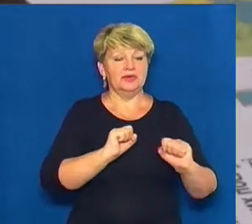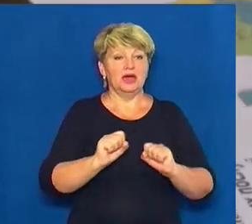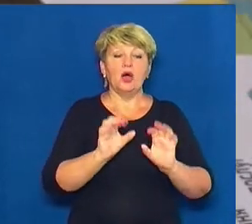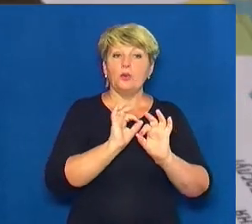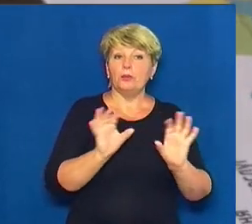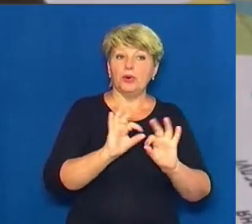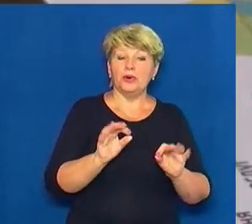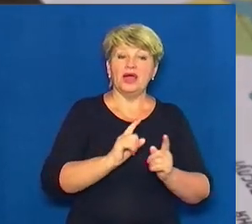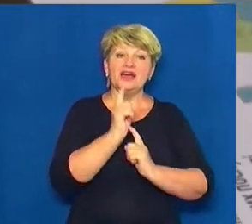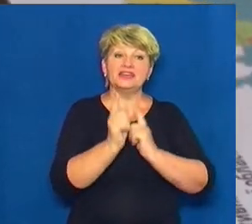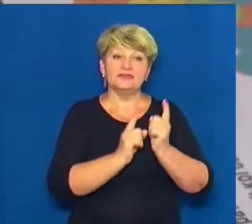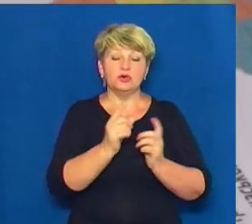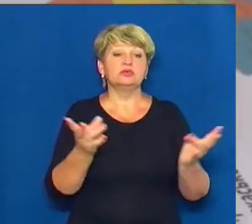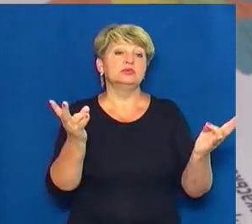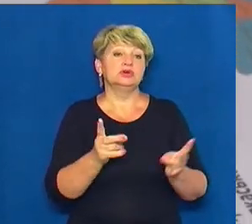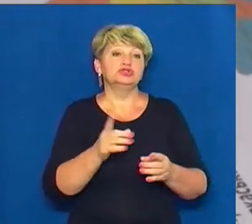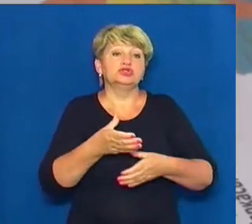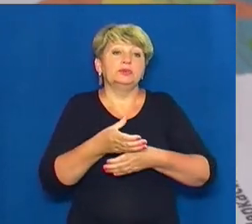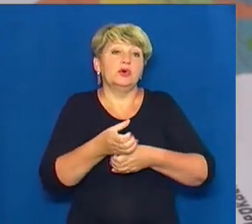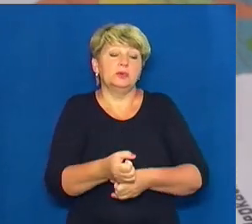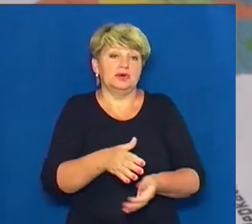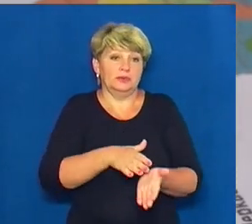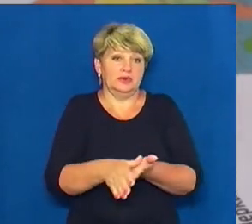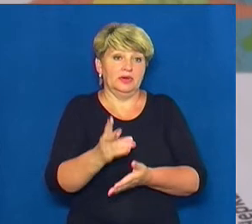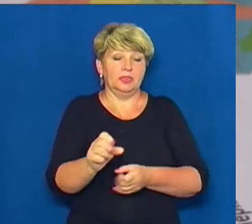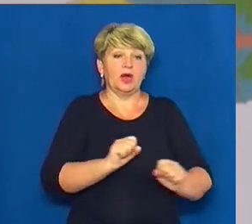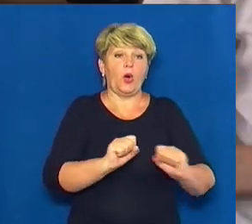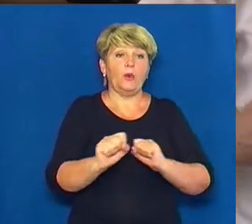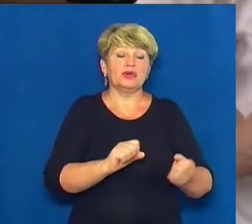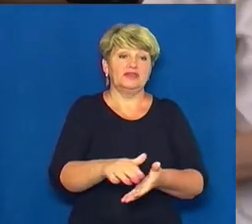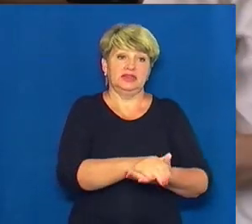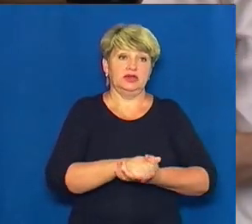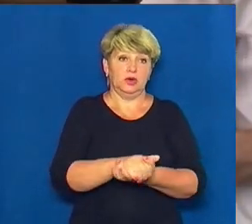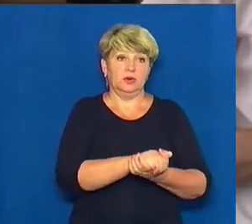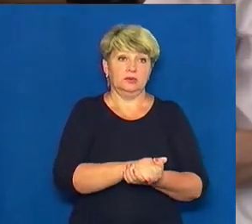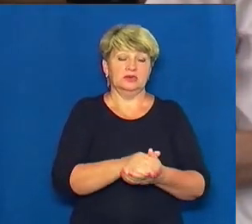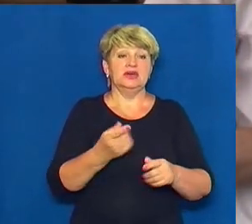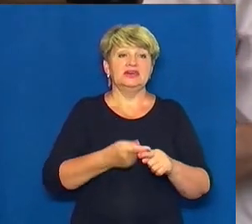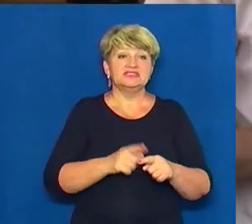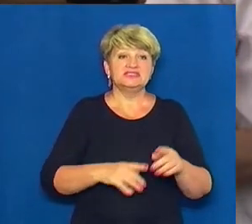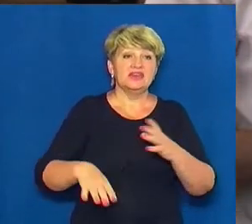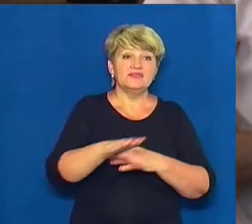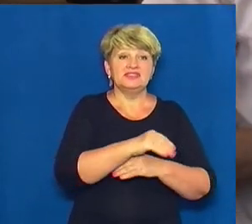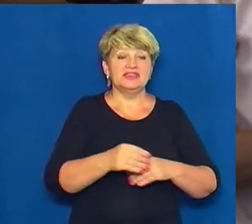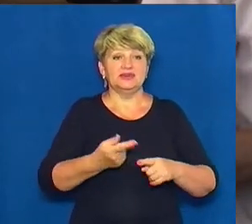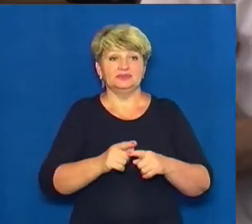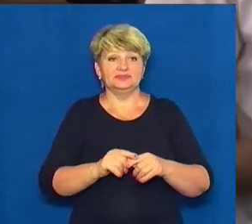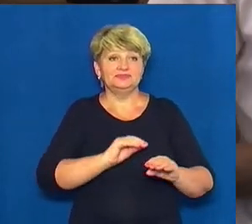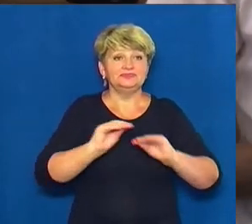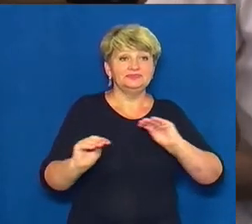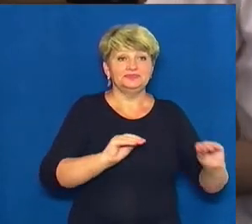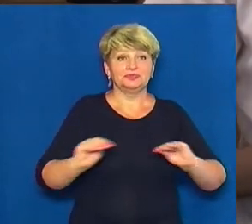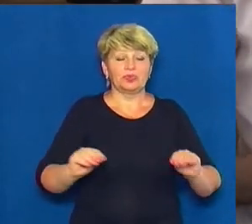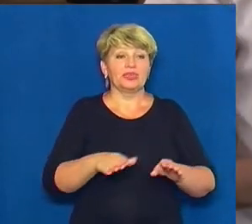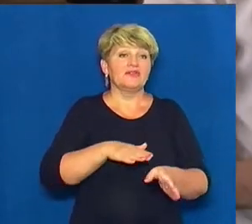пояснює, реформа потрібна, щоб зменшити витрати на управління громадами. Це все районування, це все для організації виконавчої